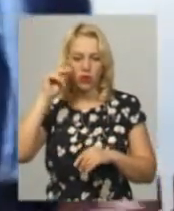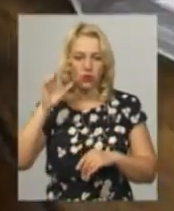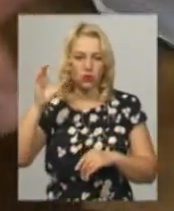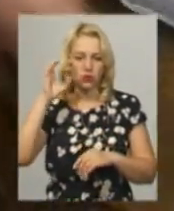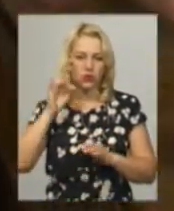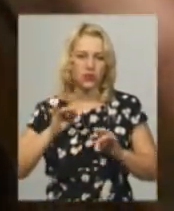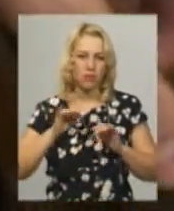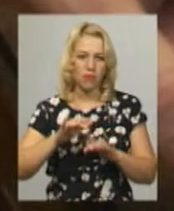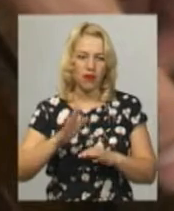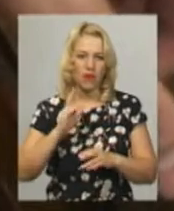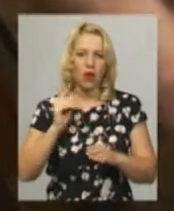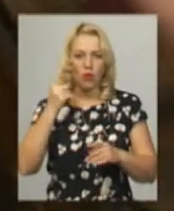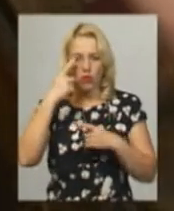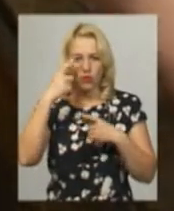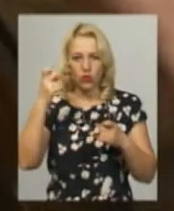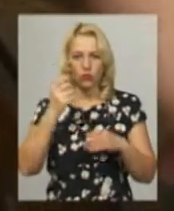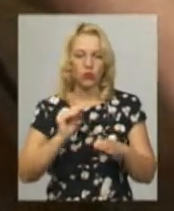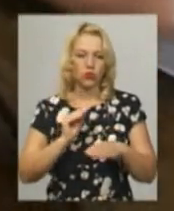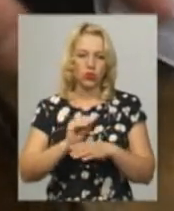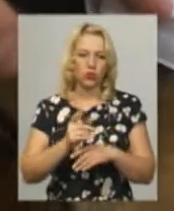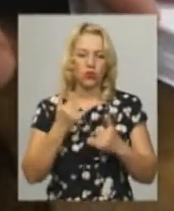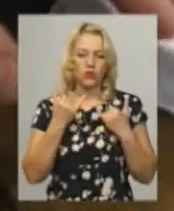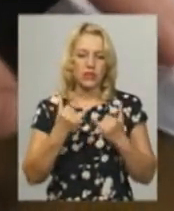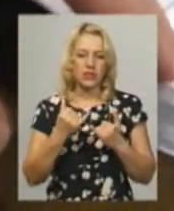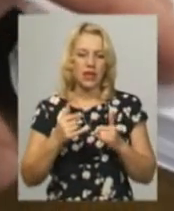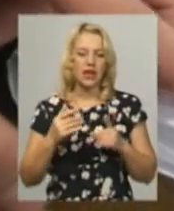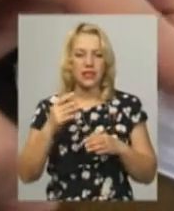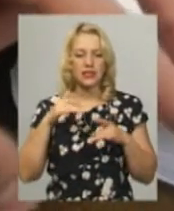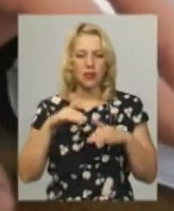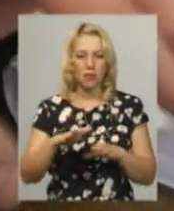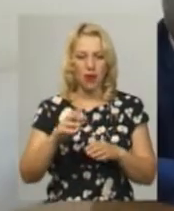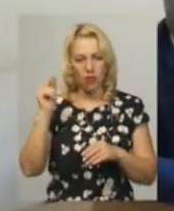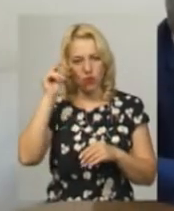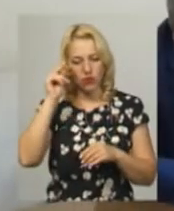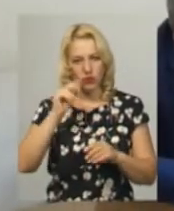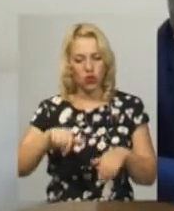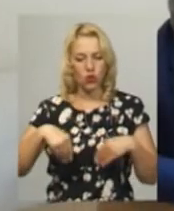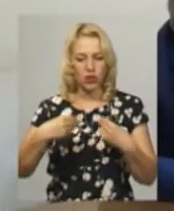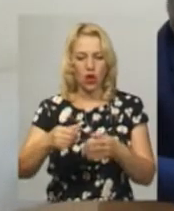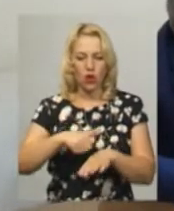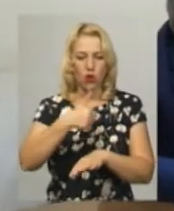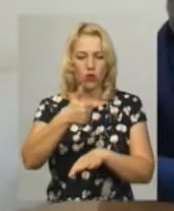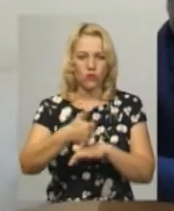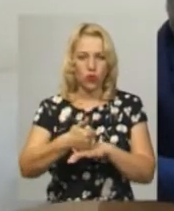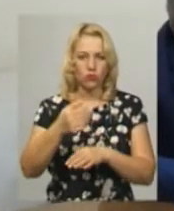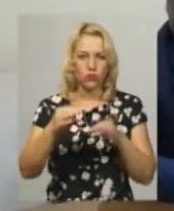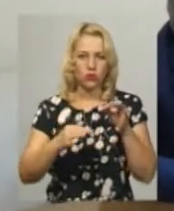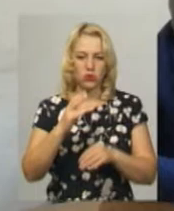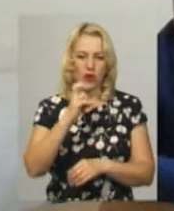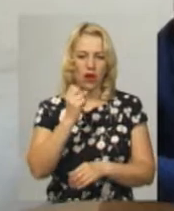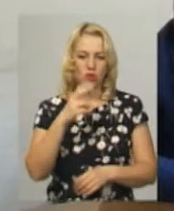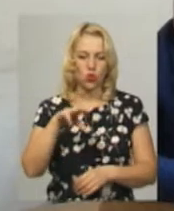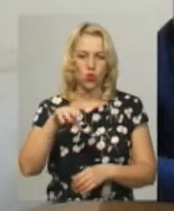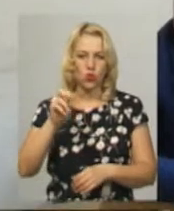повідомлять додатково. Наразі справу для вивчення передали головному суді Олегу Антонюку. Його вибрала автоматизована комп'ютерна